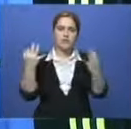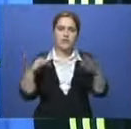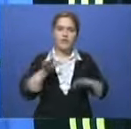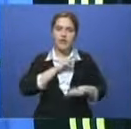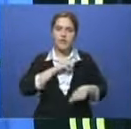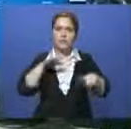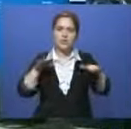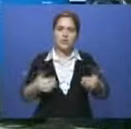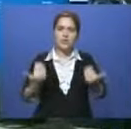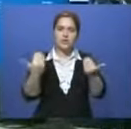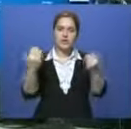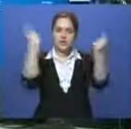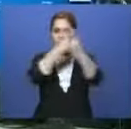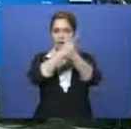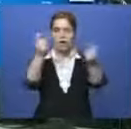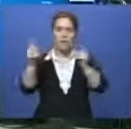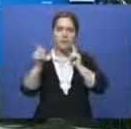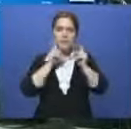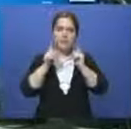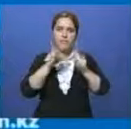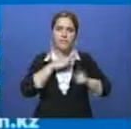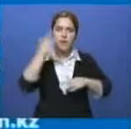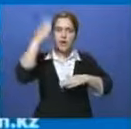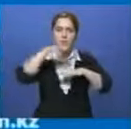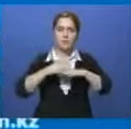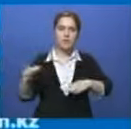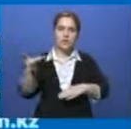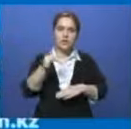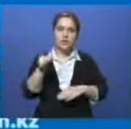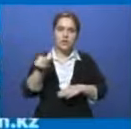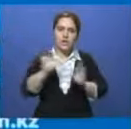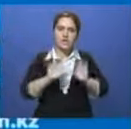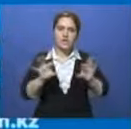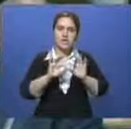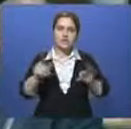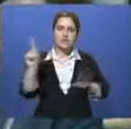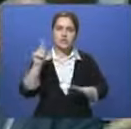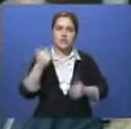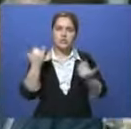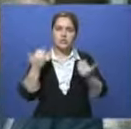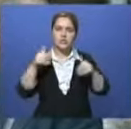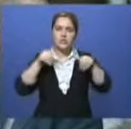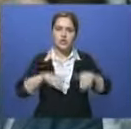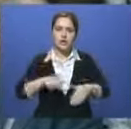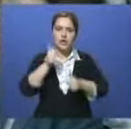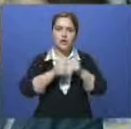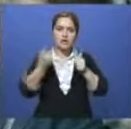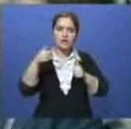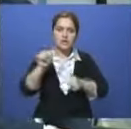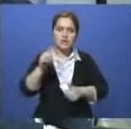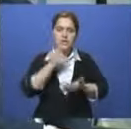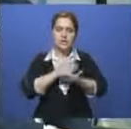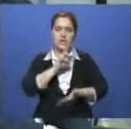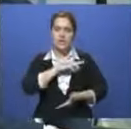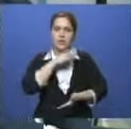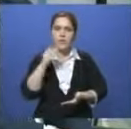Сегодня об этом на брифинге в СЦК заявил Аким региона Нурмухамбет Абдебеков. Он рассказал, что кадровые вопросы приходится решать чуть ли не каждую